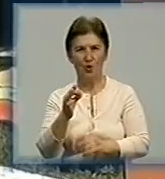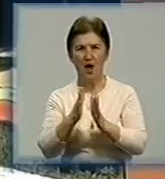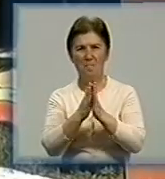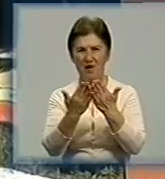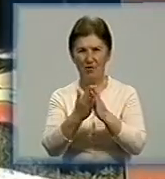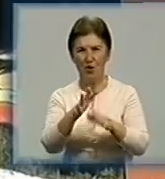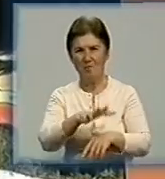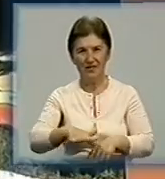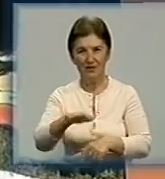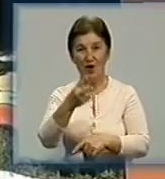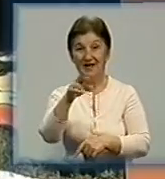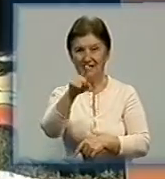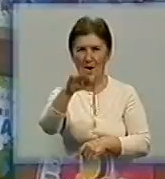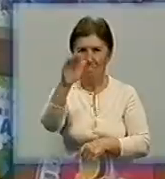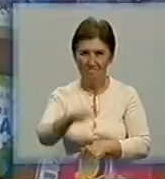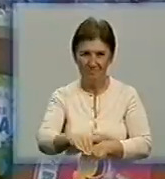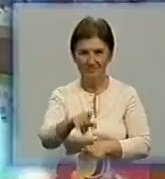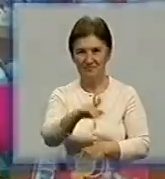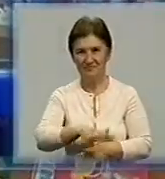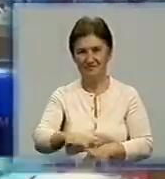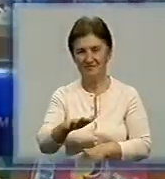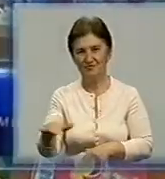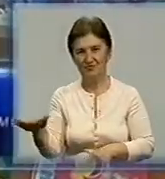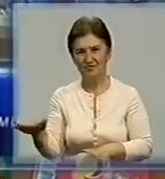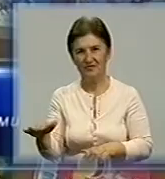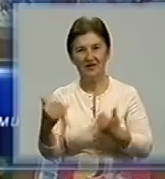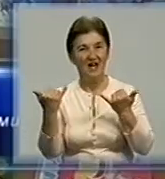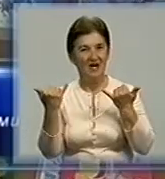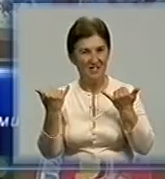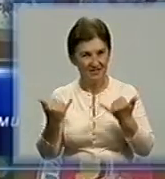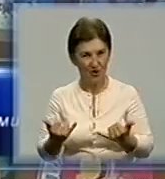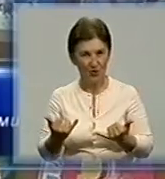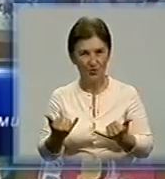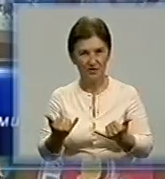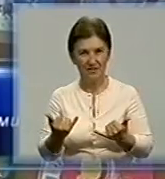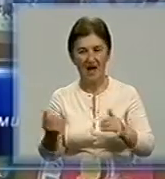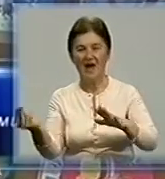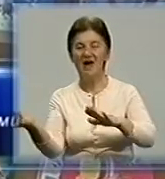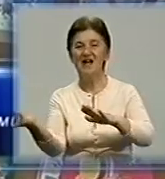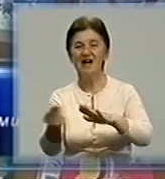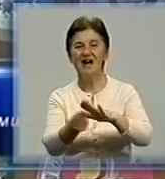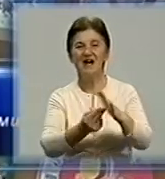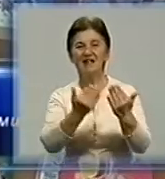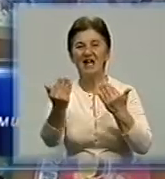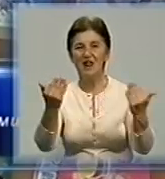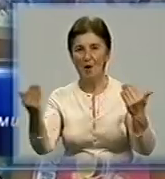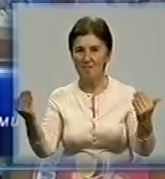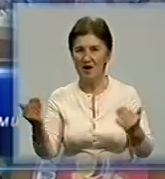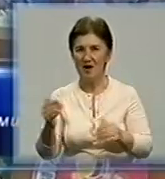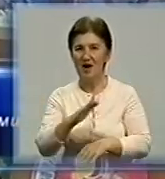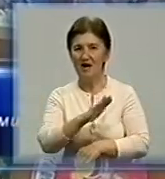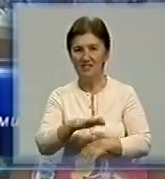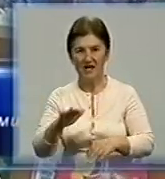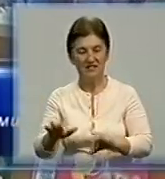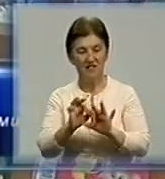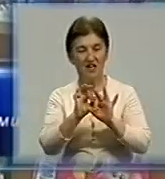найменших відвідувачів – калимок для лицарів. Ми сьогодні вийшли саме з рекламою нашого нового проєкту. Він називається «Дитячий